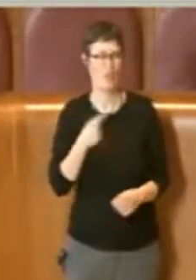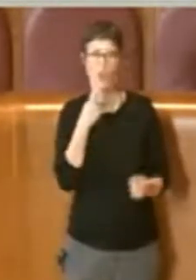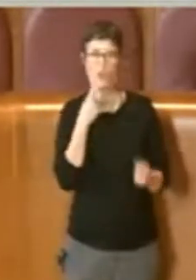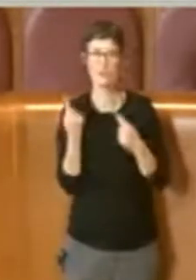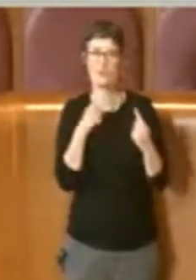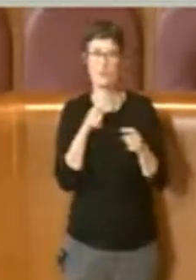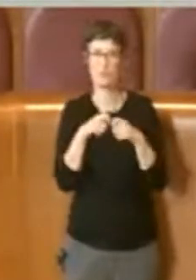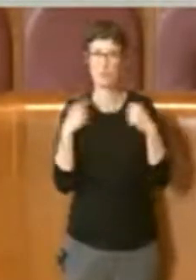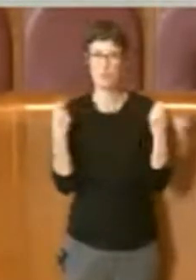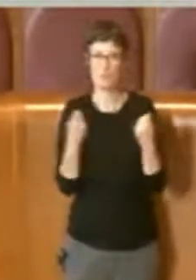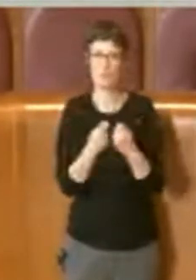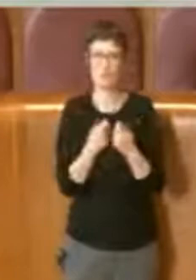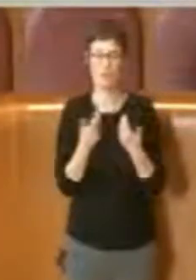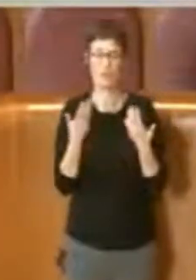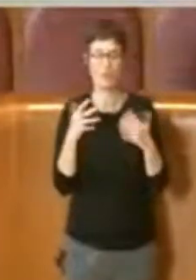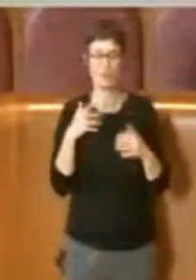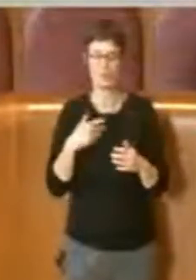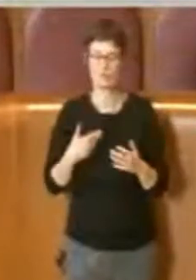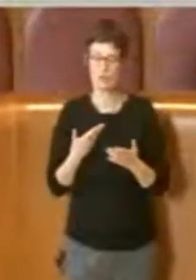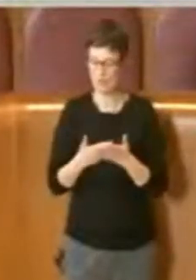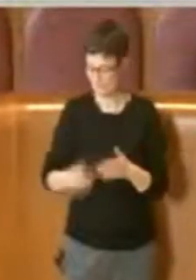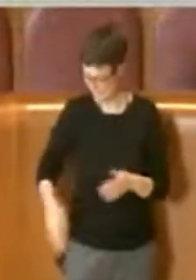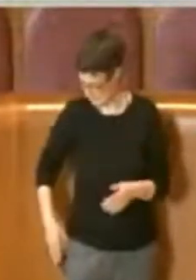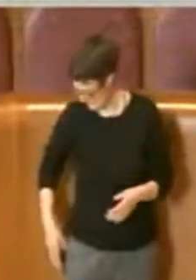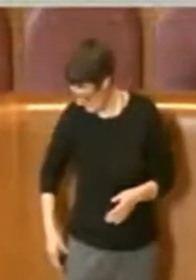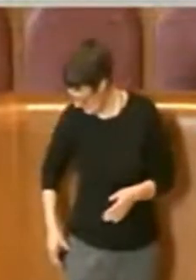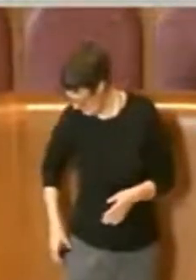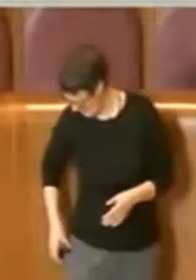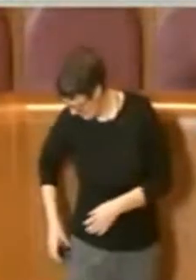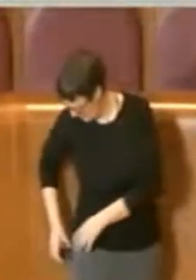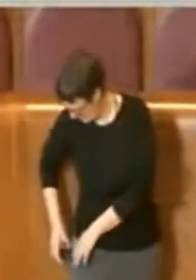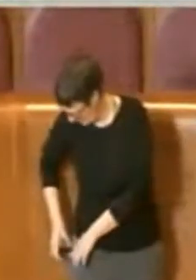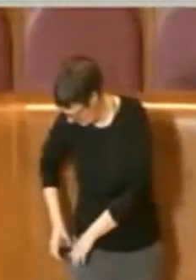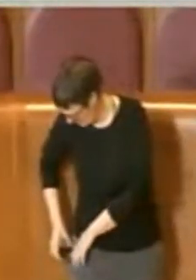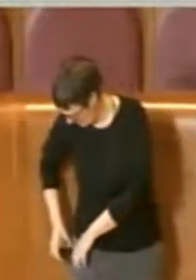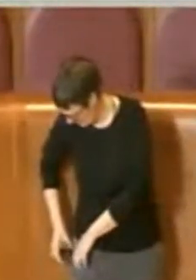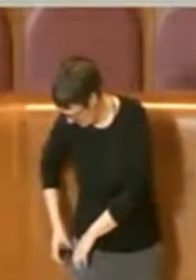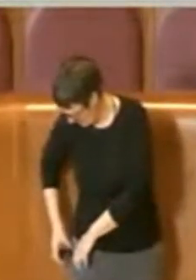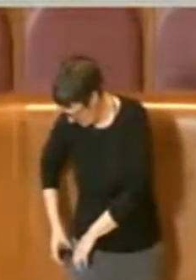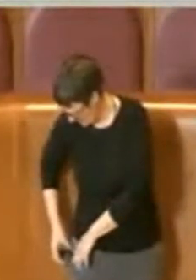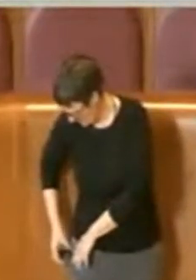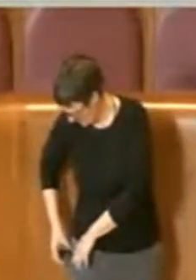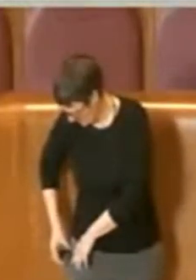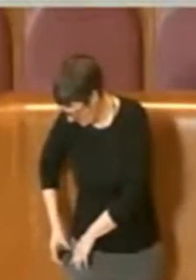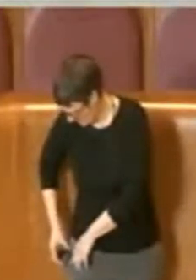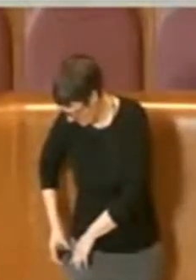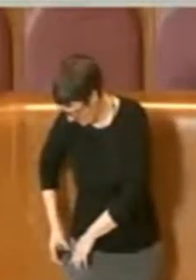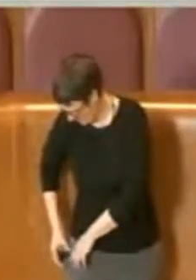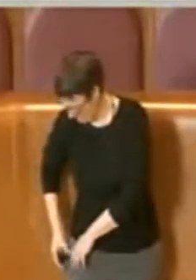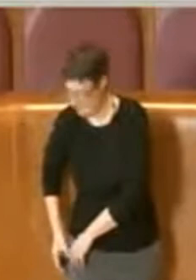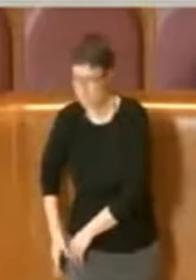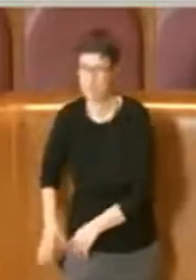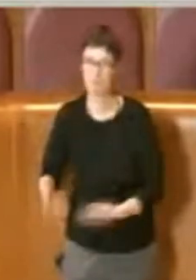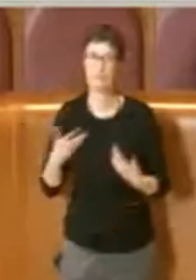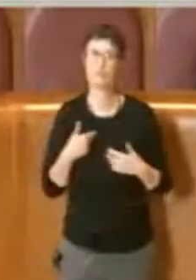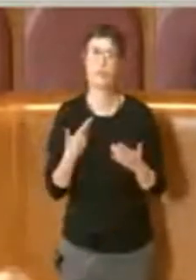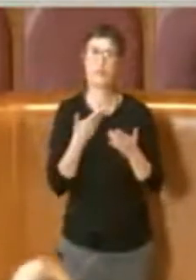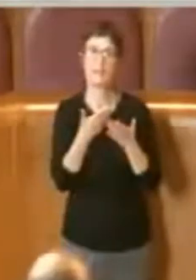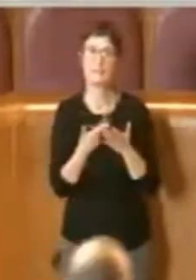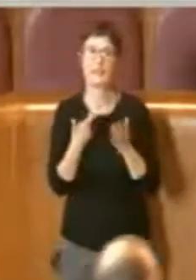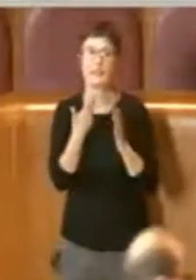abbiamo presentato un ordine del giorno per raccogliere